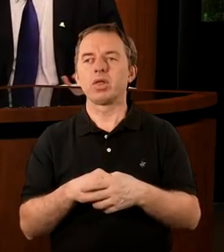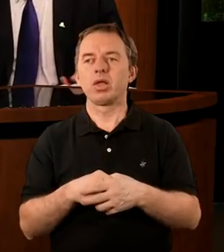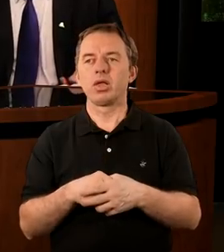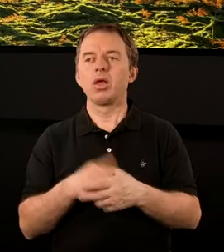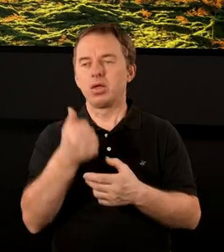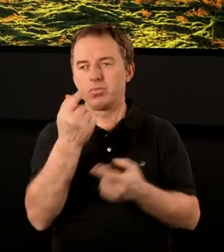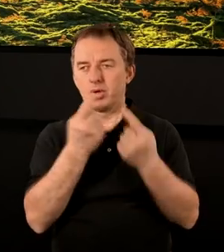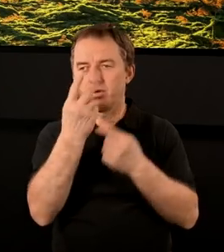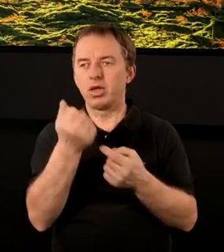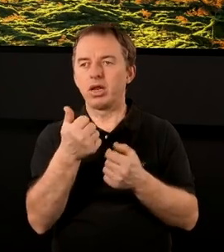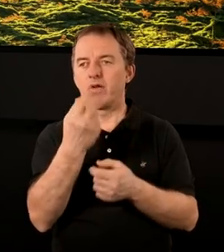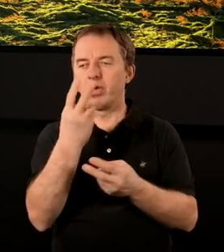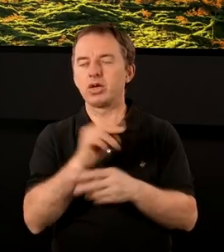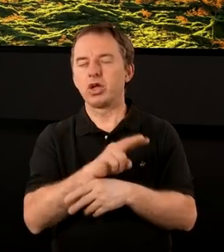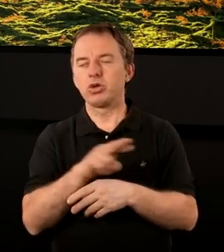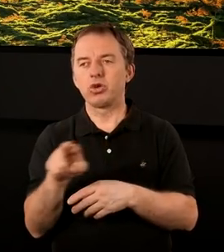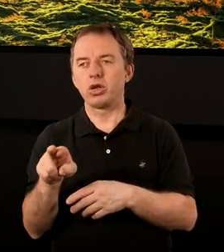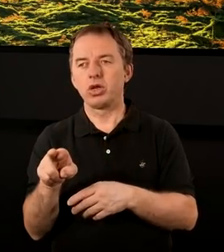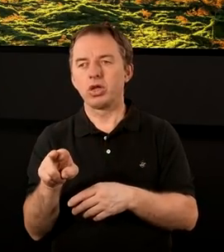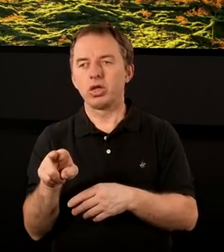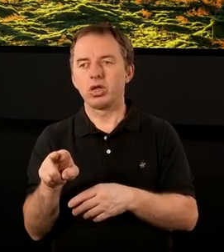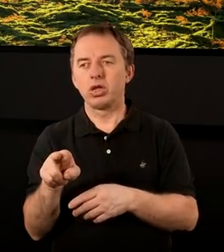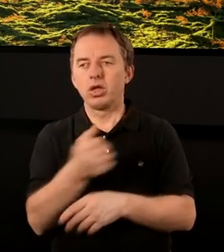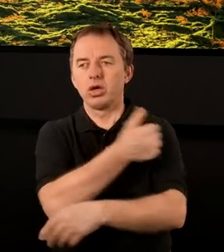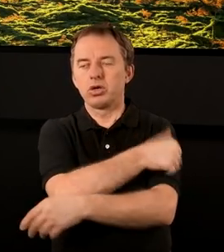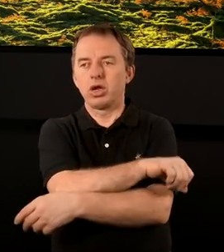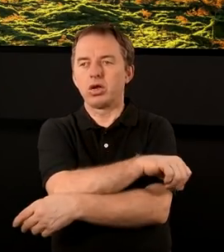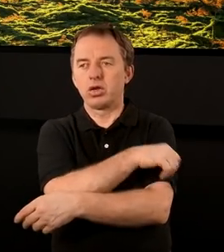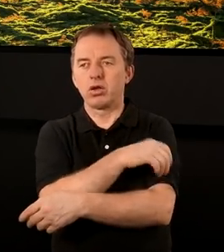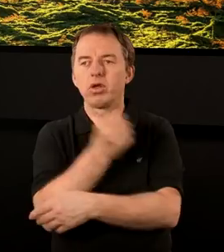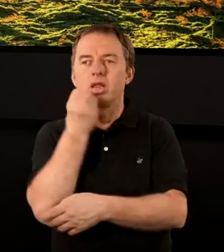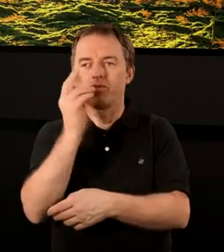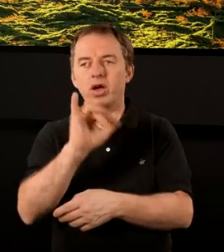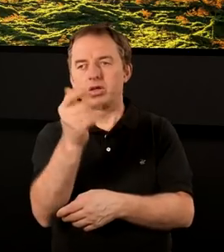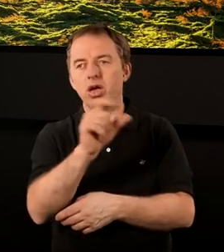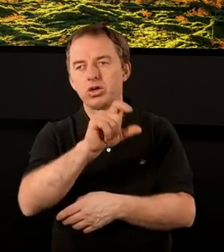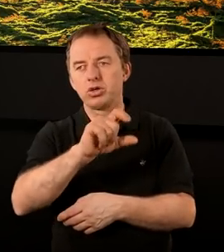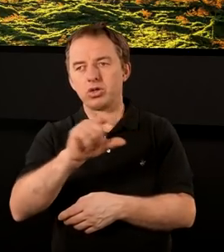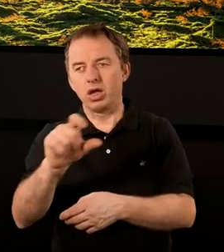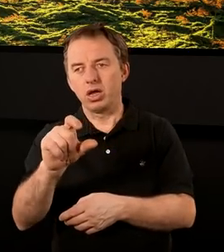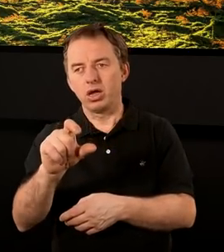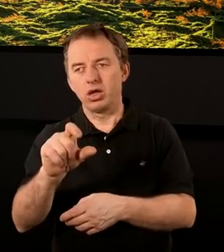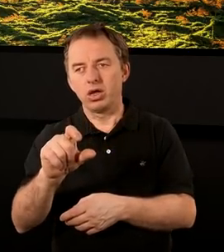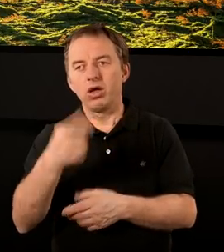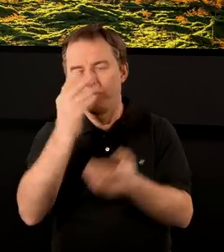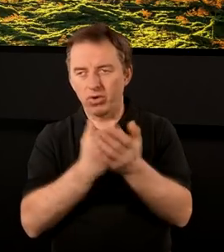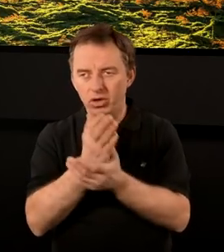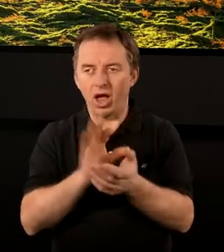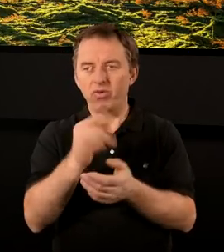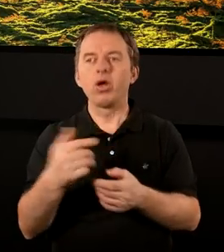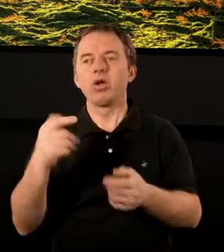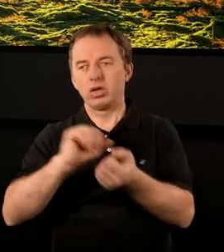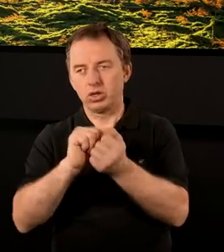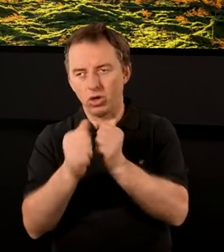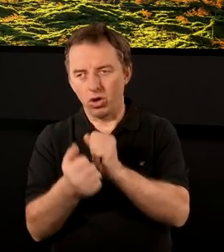I teraz pomyślmy o jednej bardzo ważnej rzeczy. Kościół chrześcijański już trwa jakiś czas. Ci wierzący w